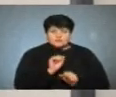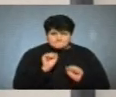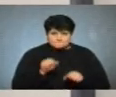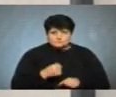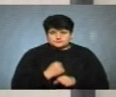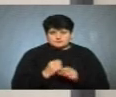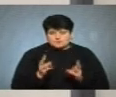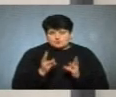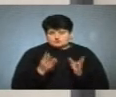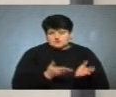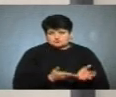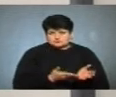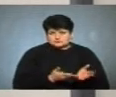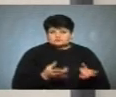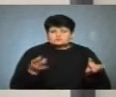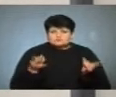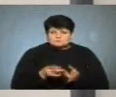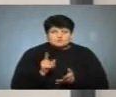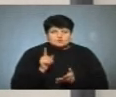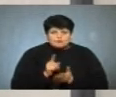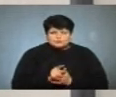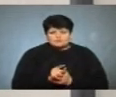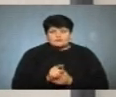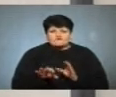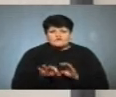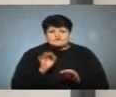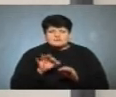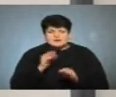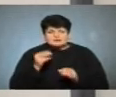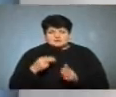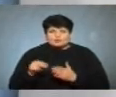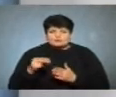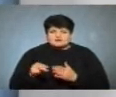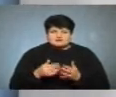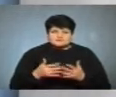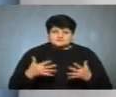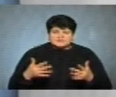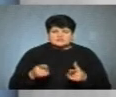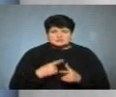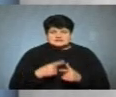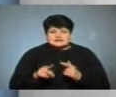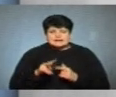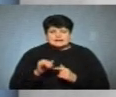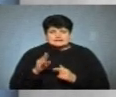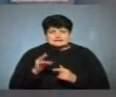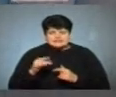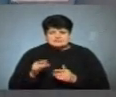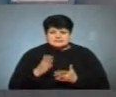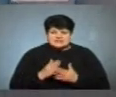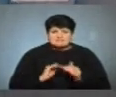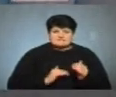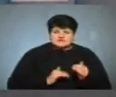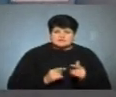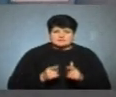спричинити пожежу. Потрібно обов'язково ретельно вибирати при купівлі таких речей, чи це є ліцензована фірма,